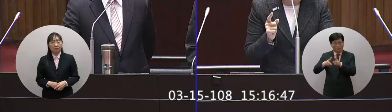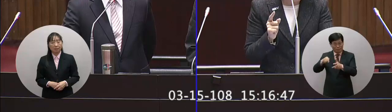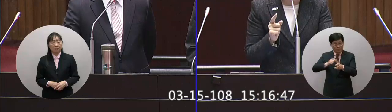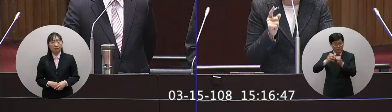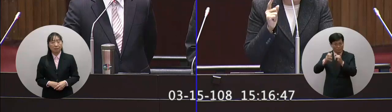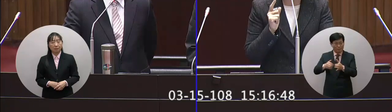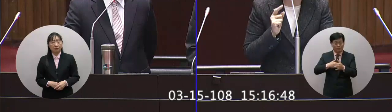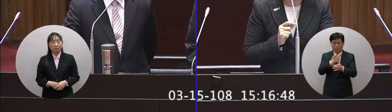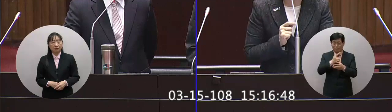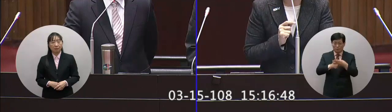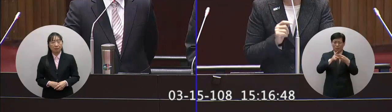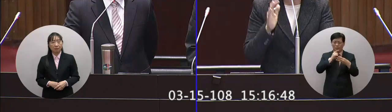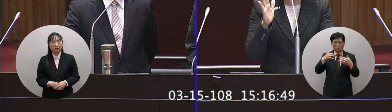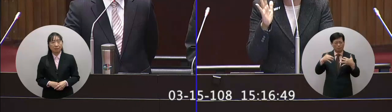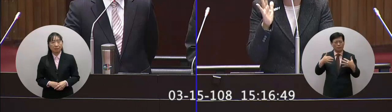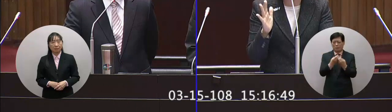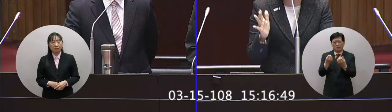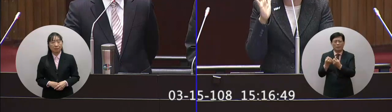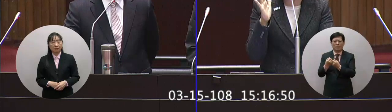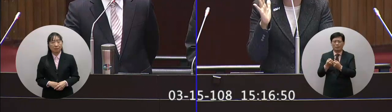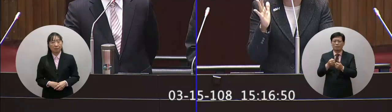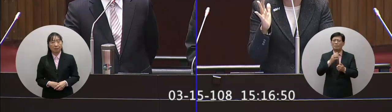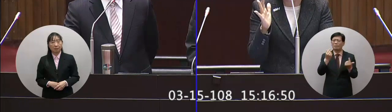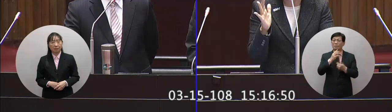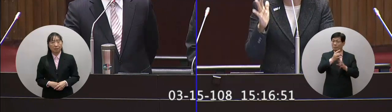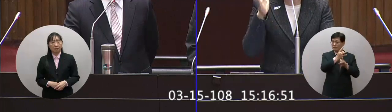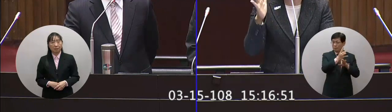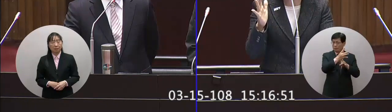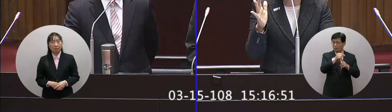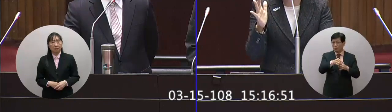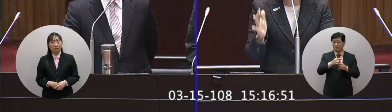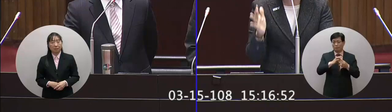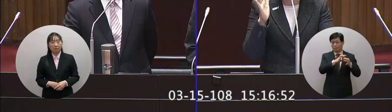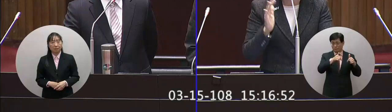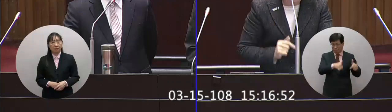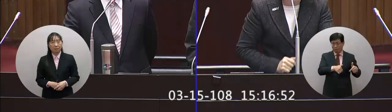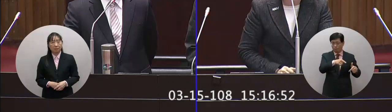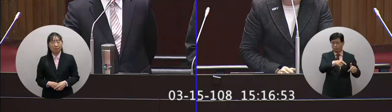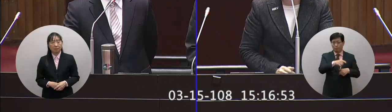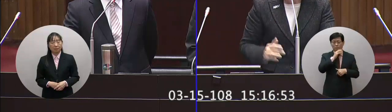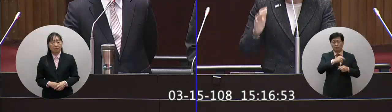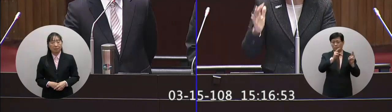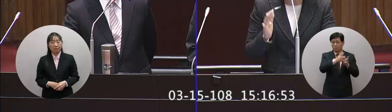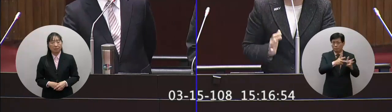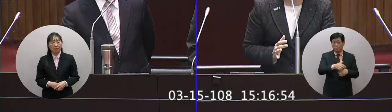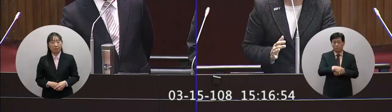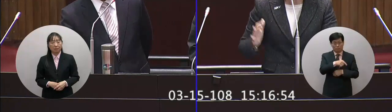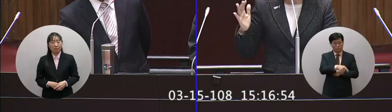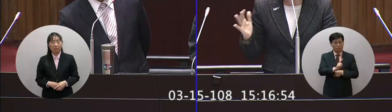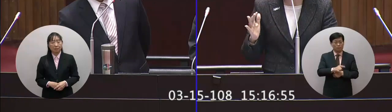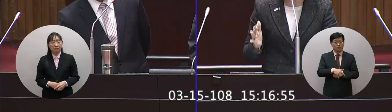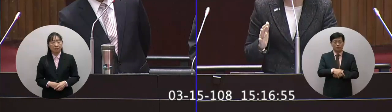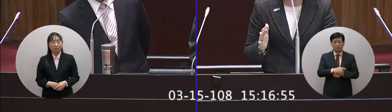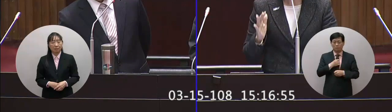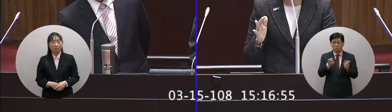最重要的是很多的爭議關係的就是像新竹的關係的宏觀電廠他這個電